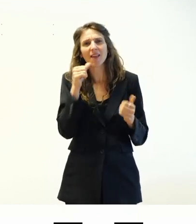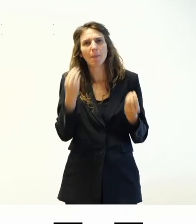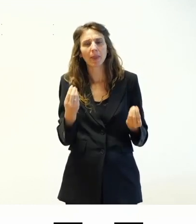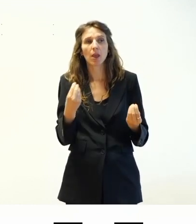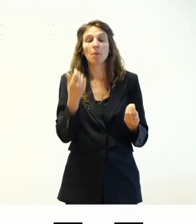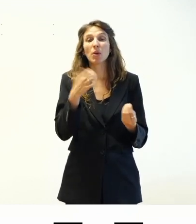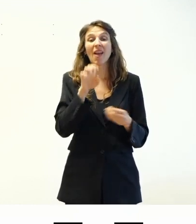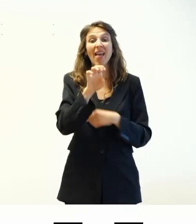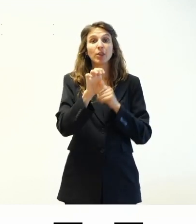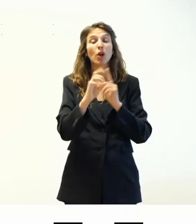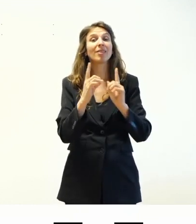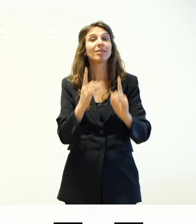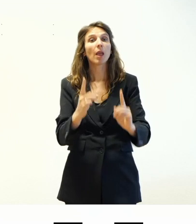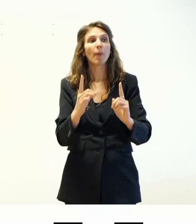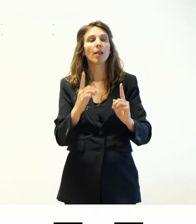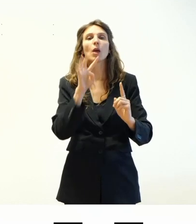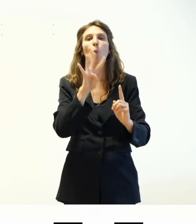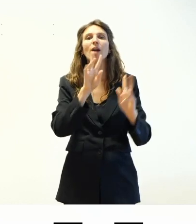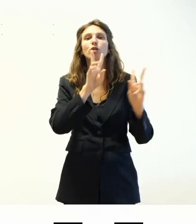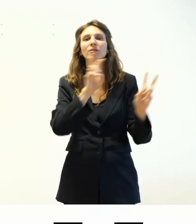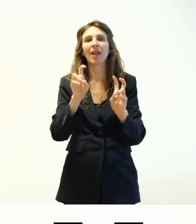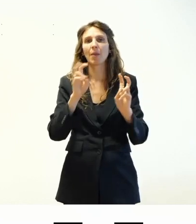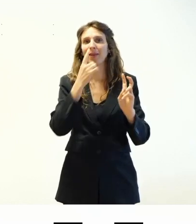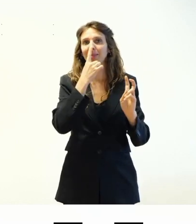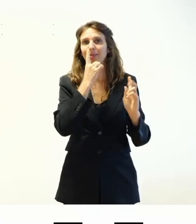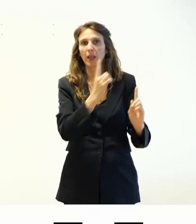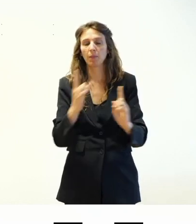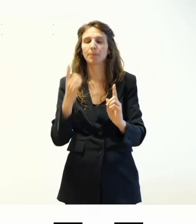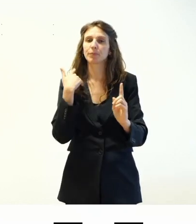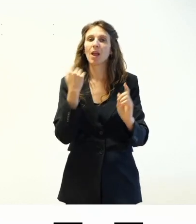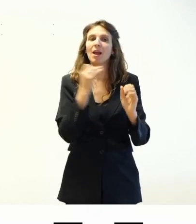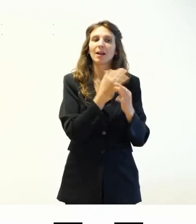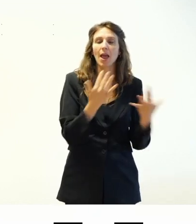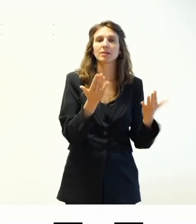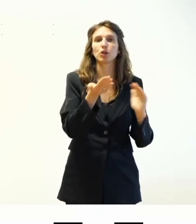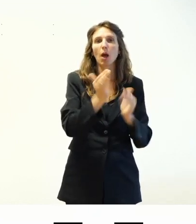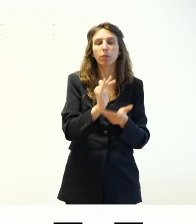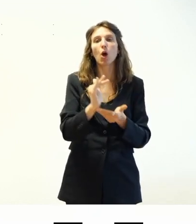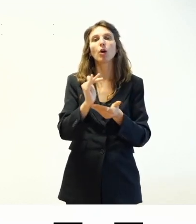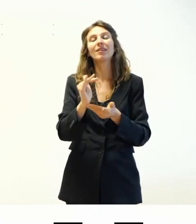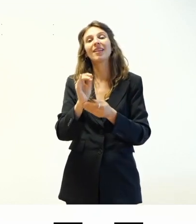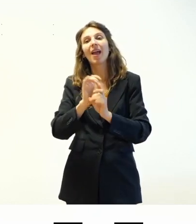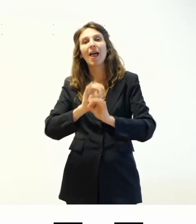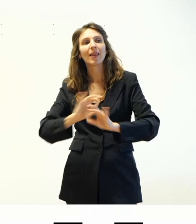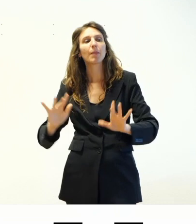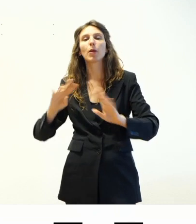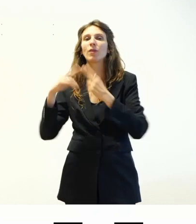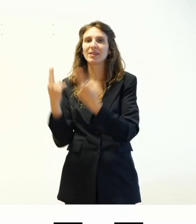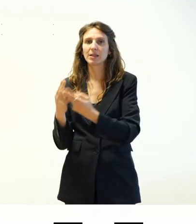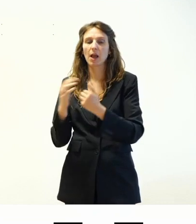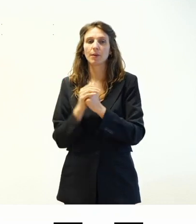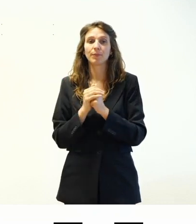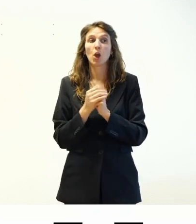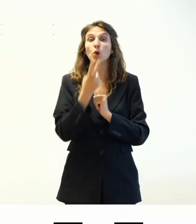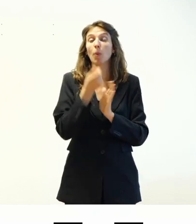ci sono anche quattro tipi di temi, i temi classici, i temi a blocchi, i temi ibridi e i temi universali. I due